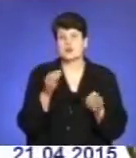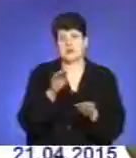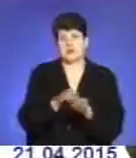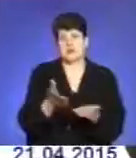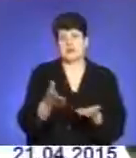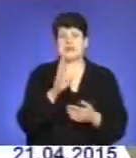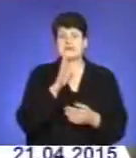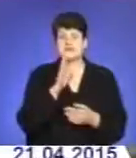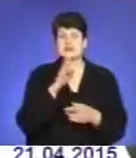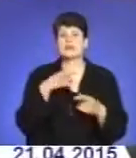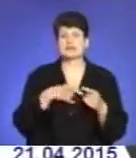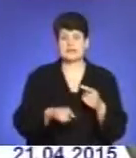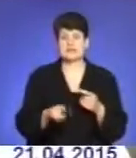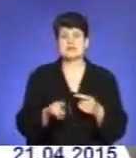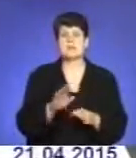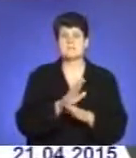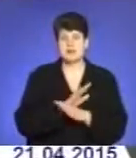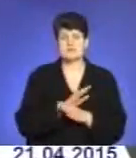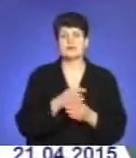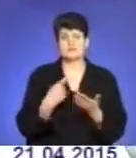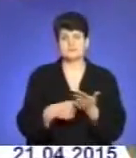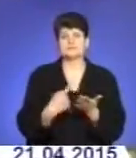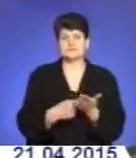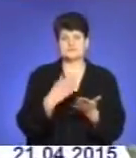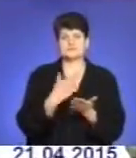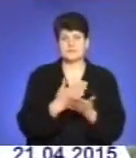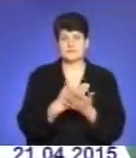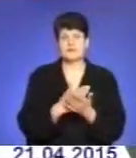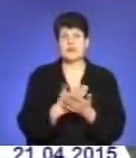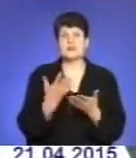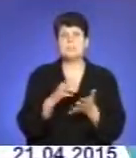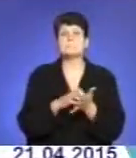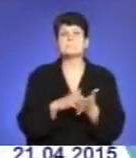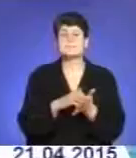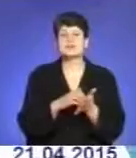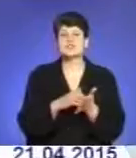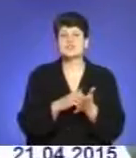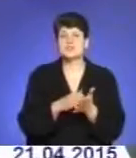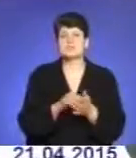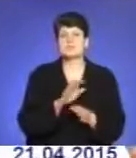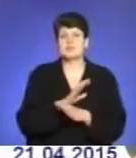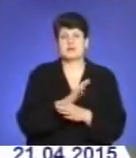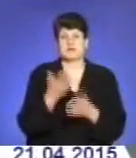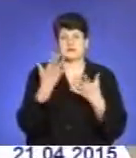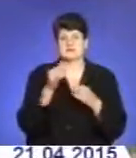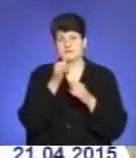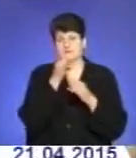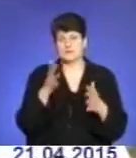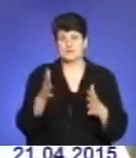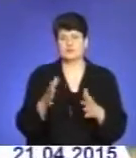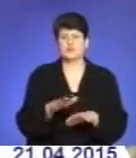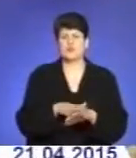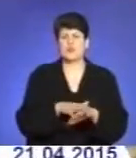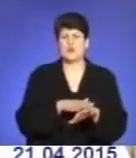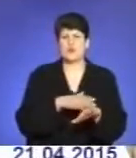дівчинка народилася мертвою, підтвердила судово-медична експертиза. Проте причинок перинатальної смерті встановити не вдалося через тривале